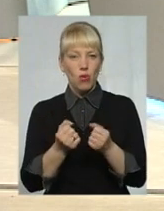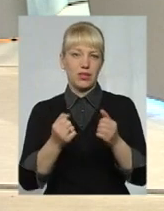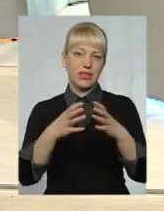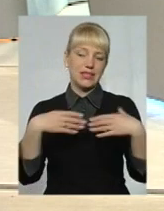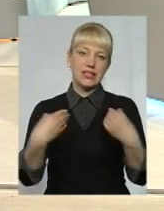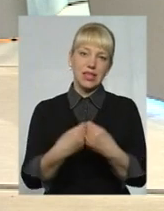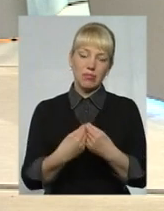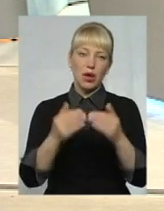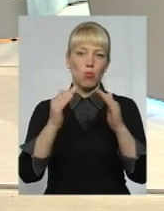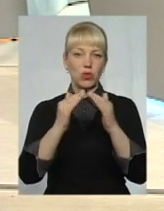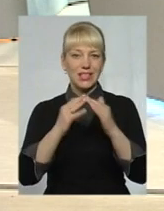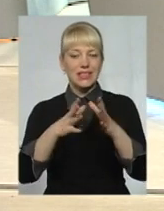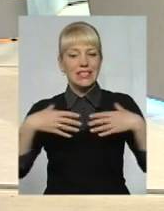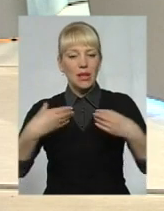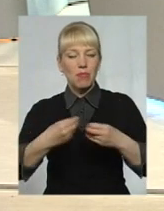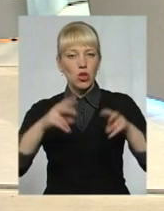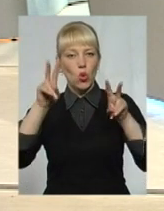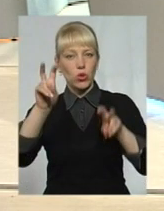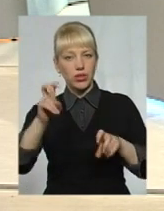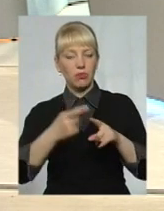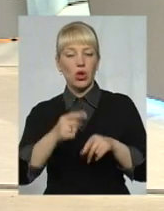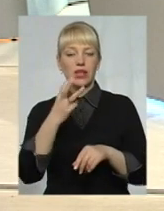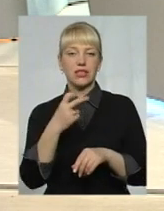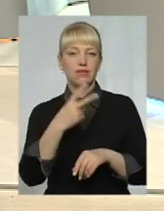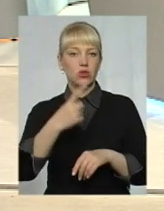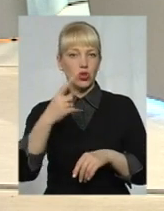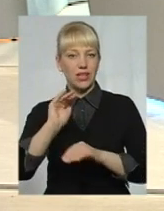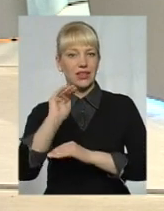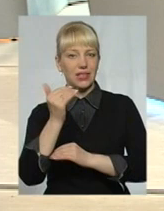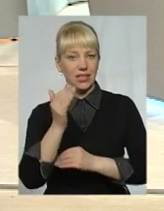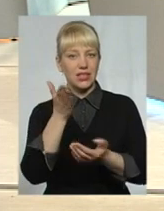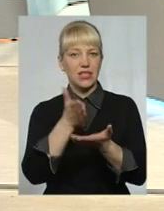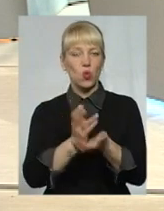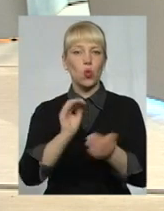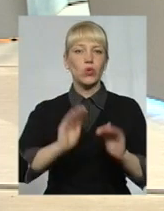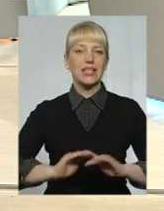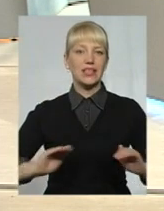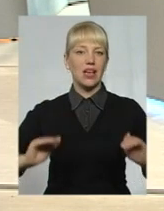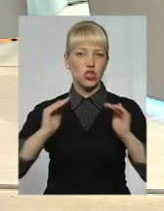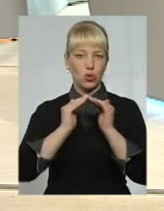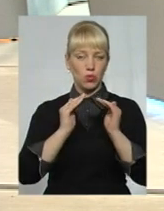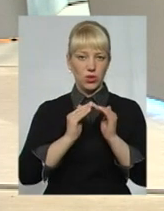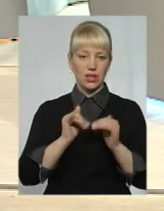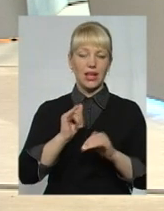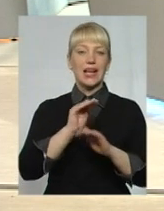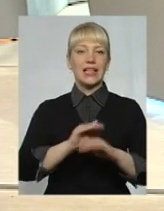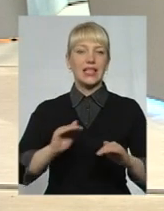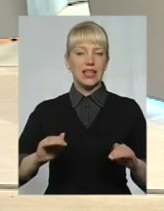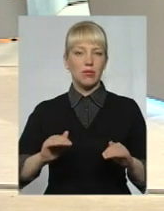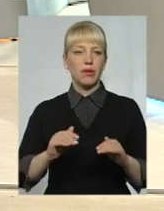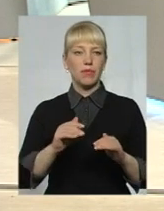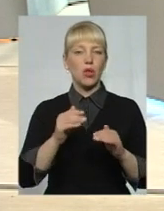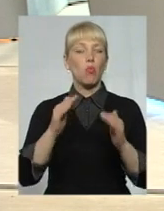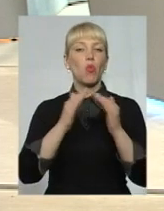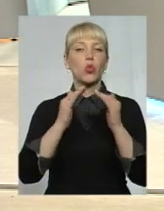І 321 дитина знаходиться у дитячих будинках, будинках дитини, а